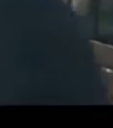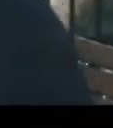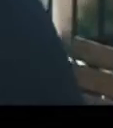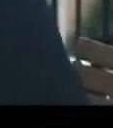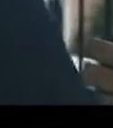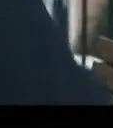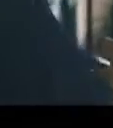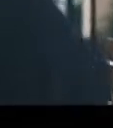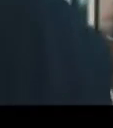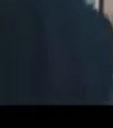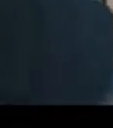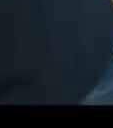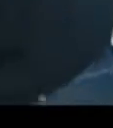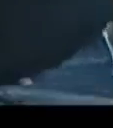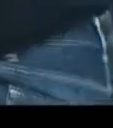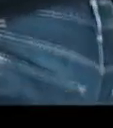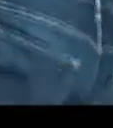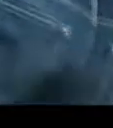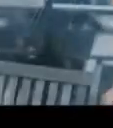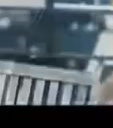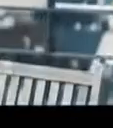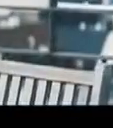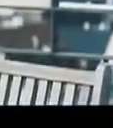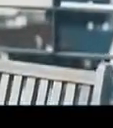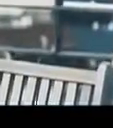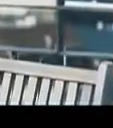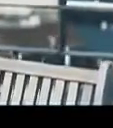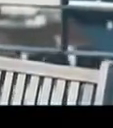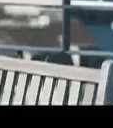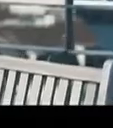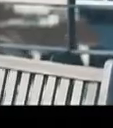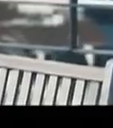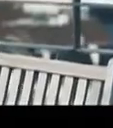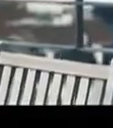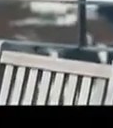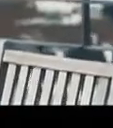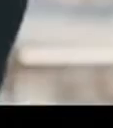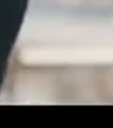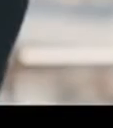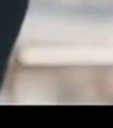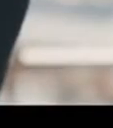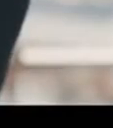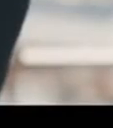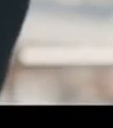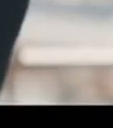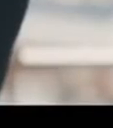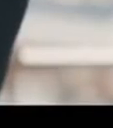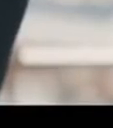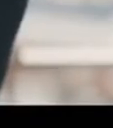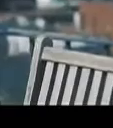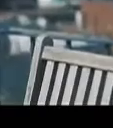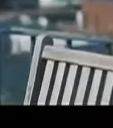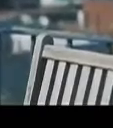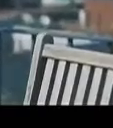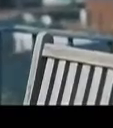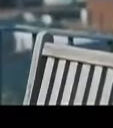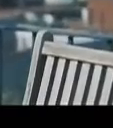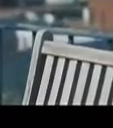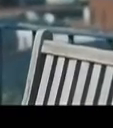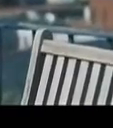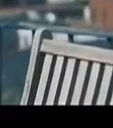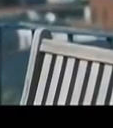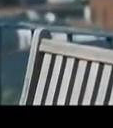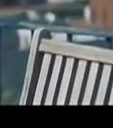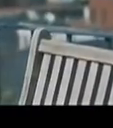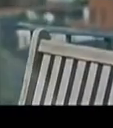kerana